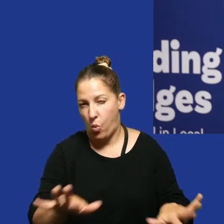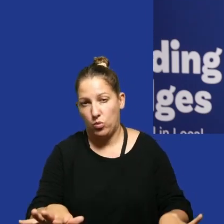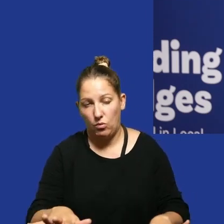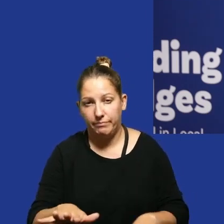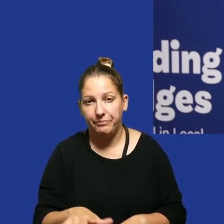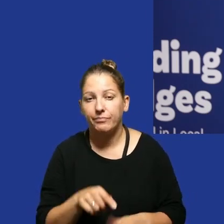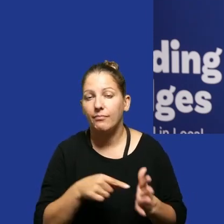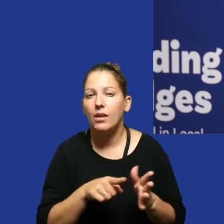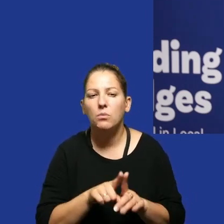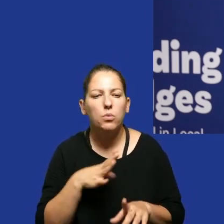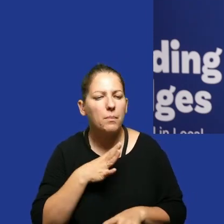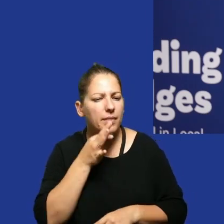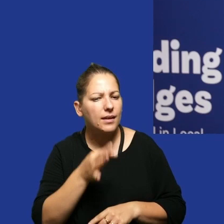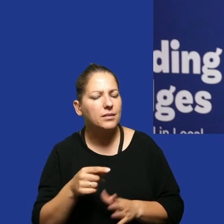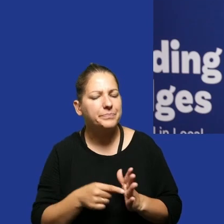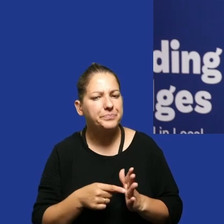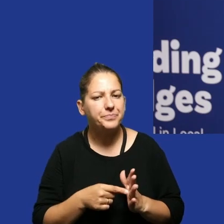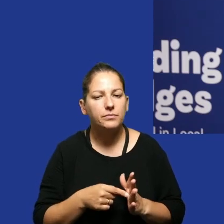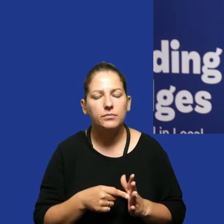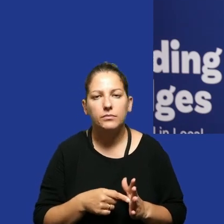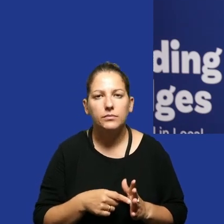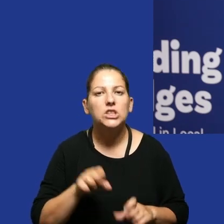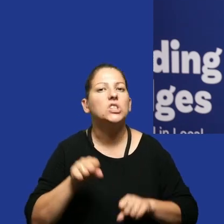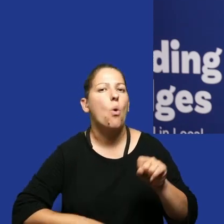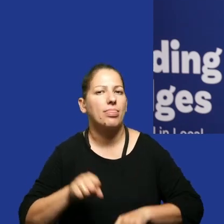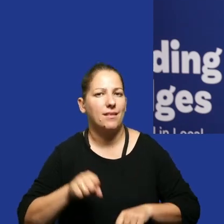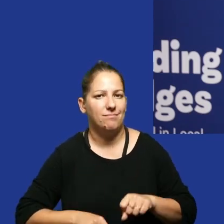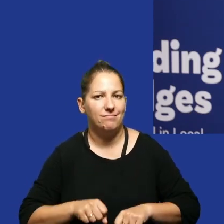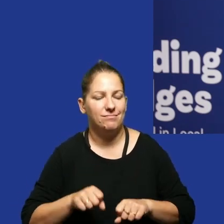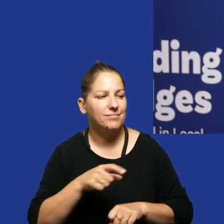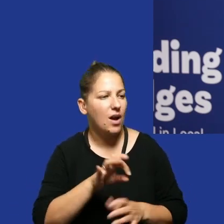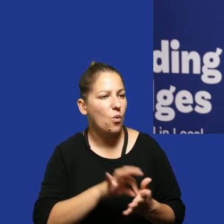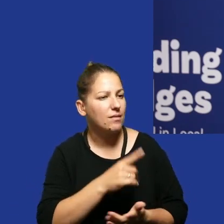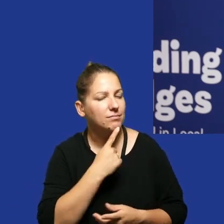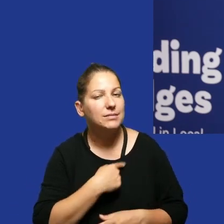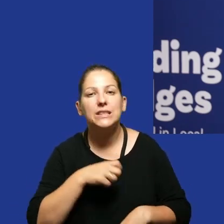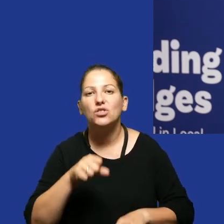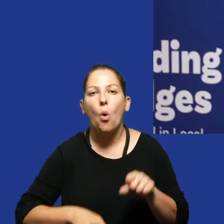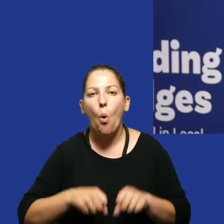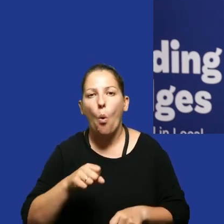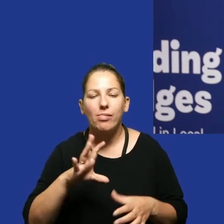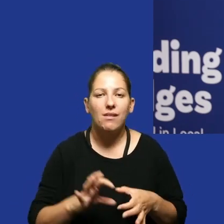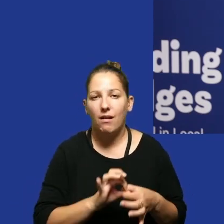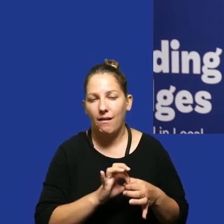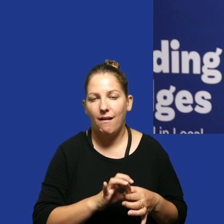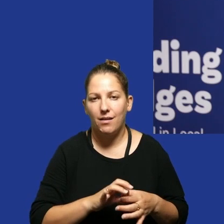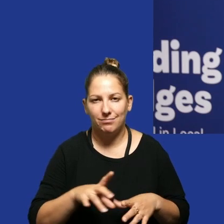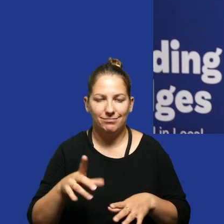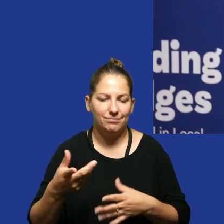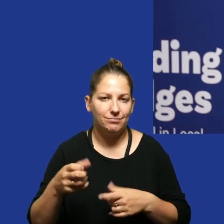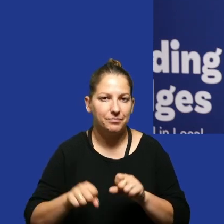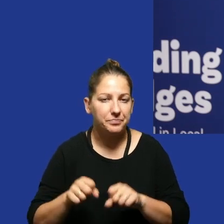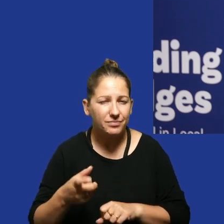Tutaj też padło pytanie o sądy. Teraz przytoczyłaś sądy i wymiar sprawiedliwości.